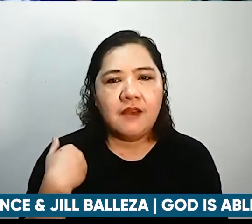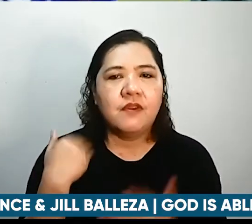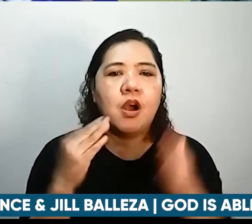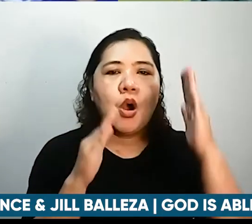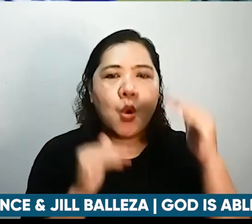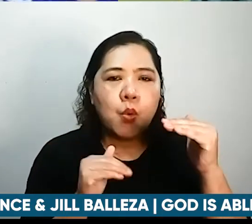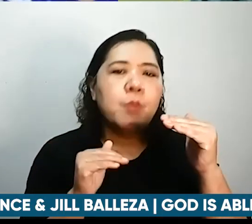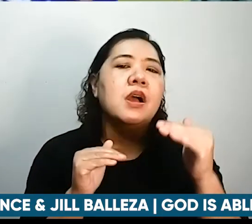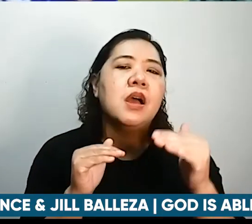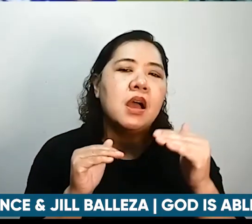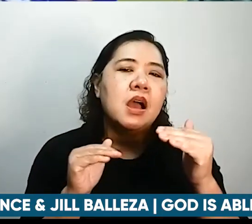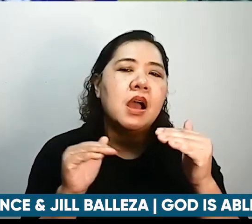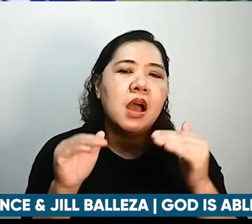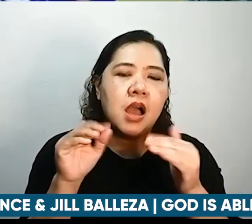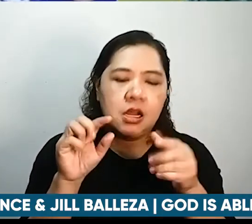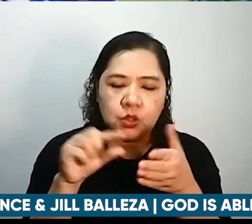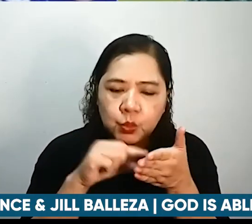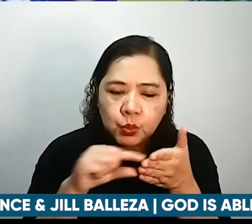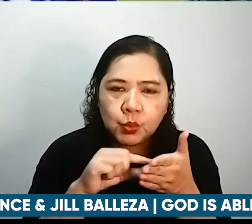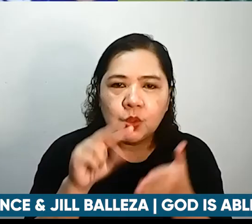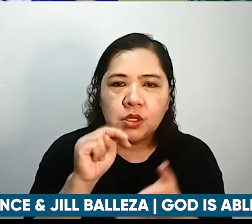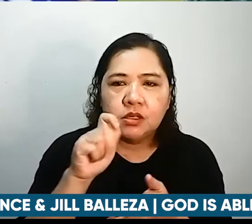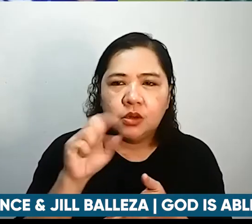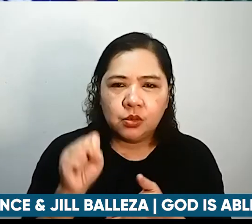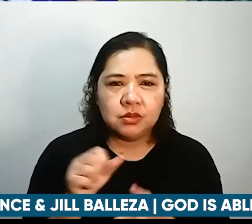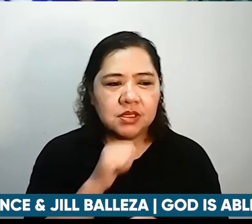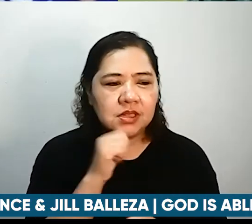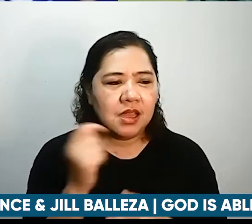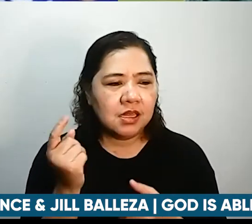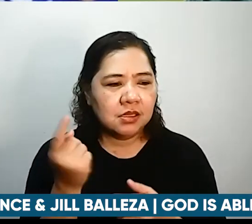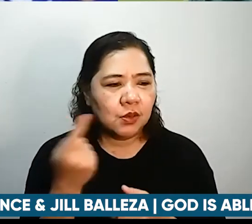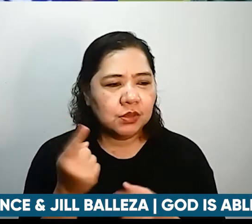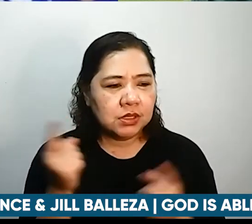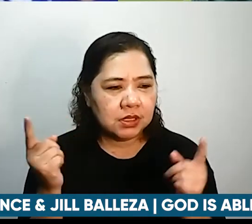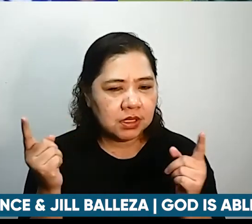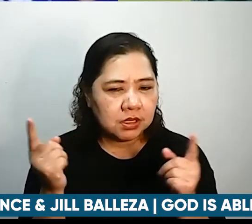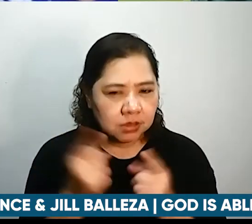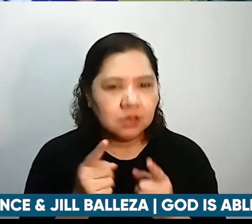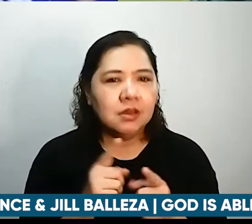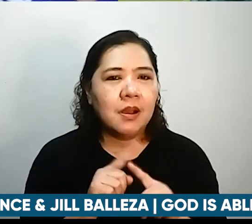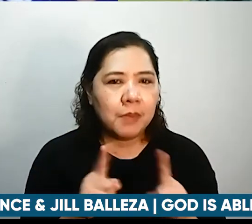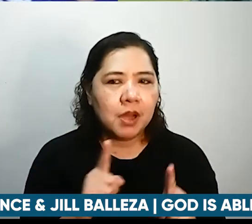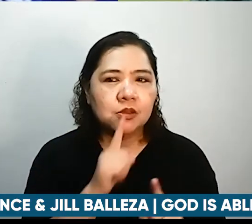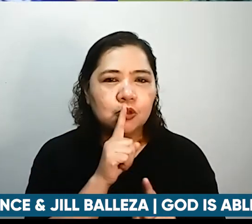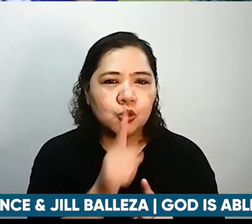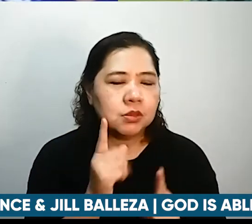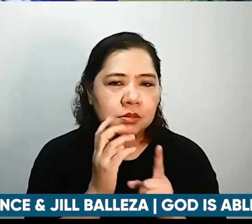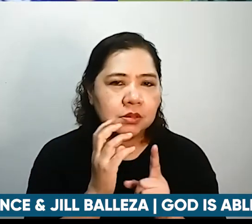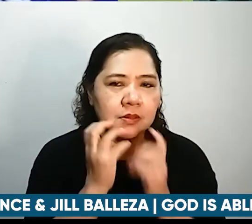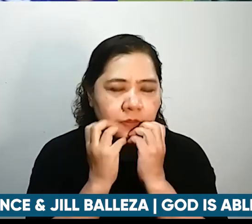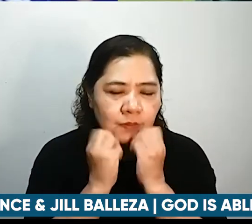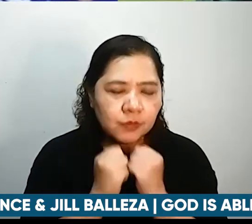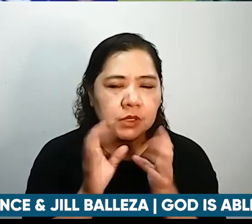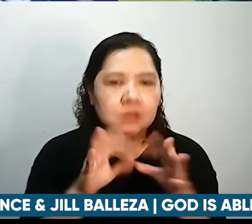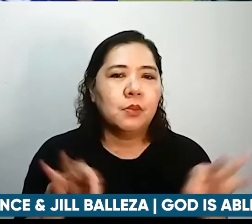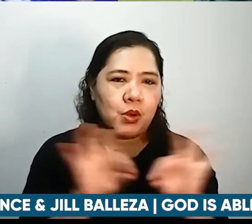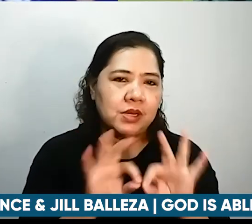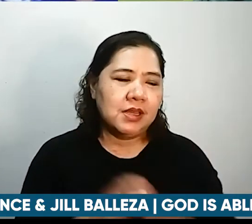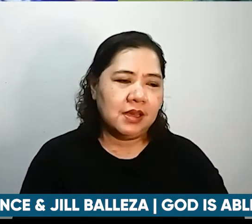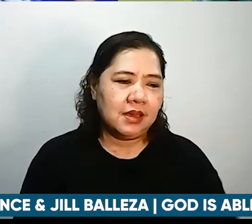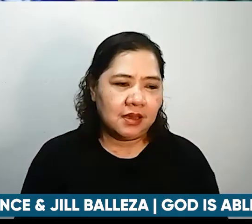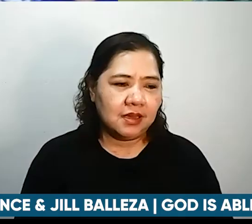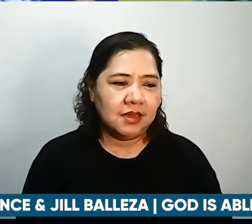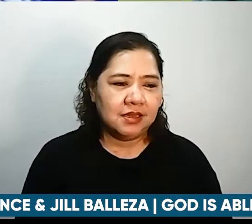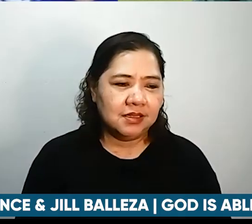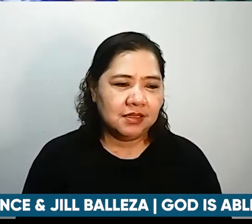notes mga hindi lang ito tidbits pero mga malalamang nuggets hindi lang ito instant nuggets talaga itong culinary